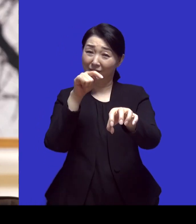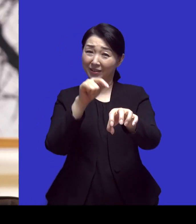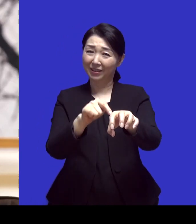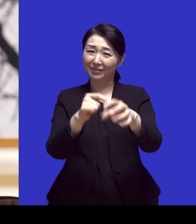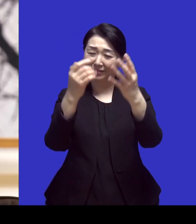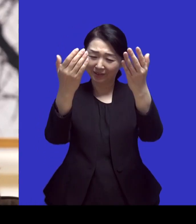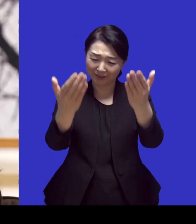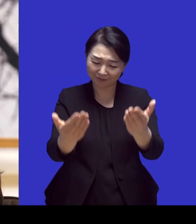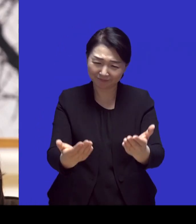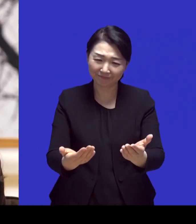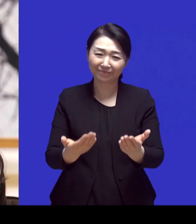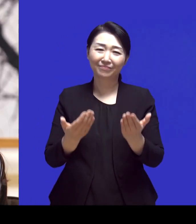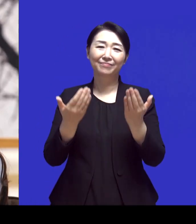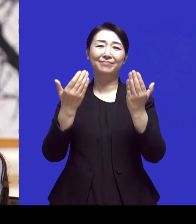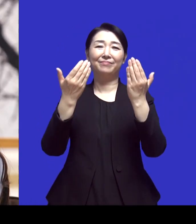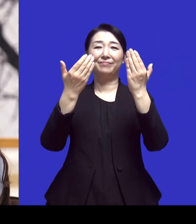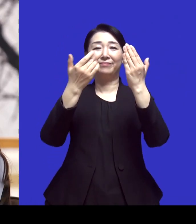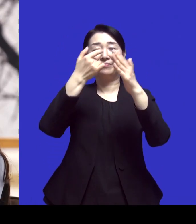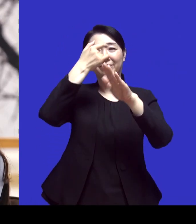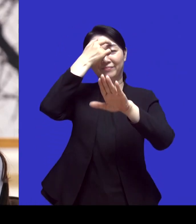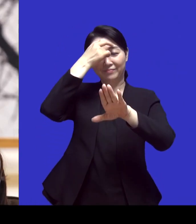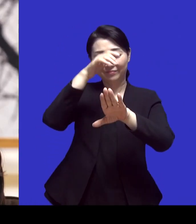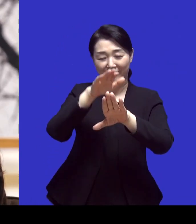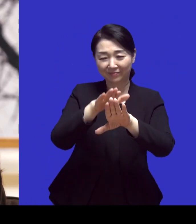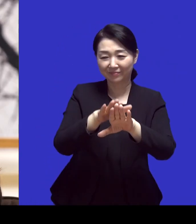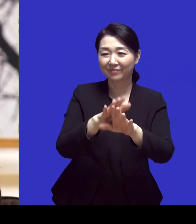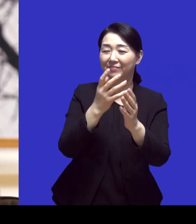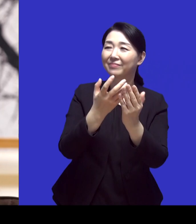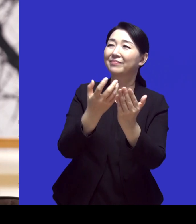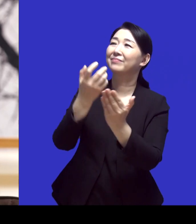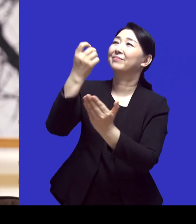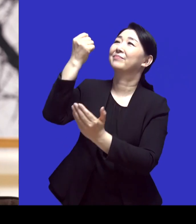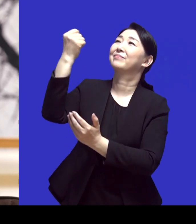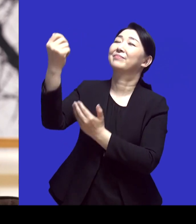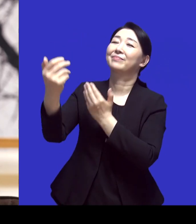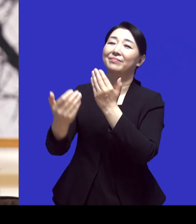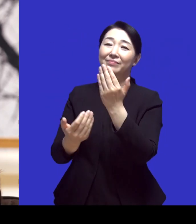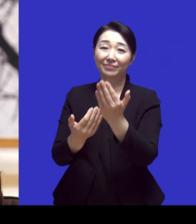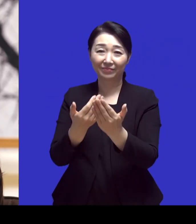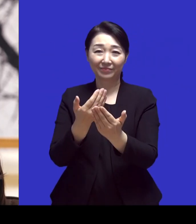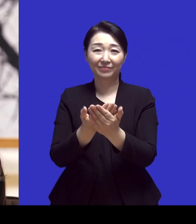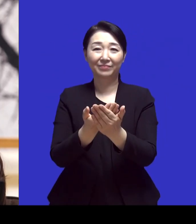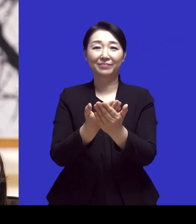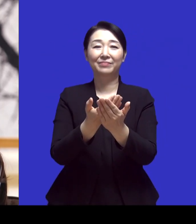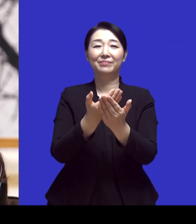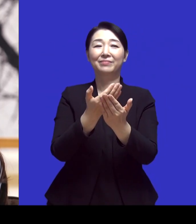이곳에서 드리는 예배를 받으소서